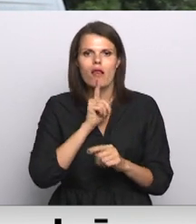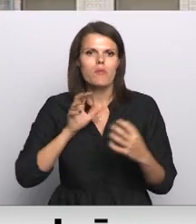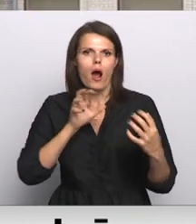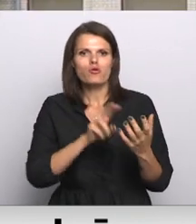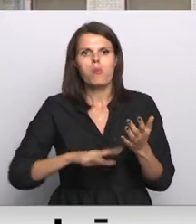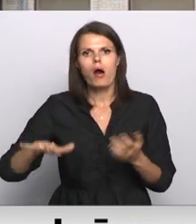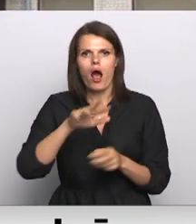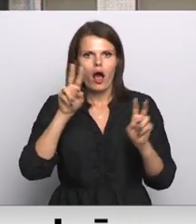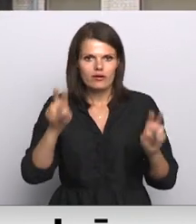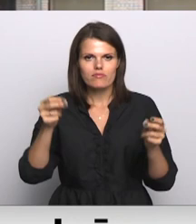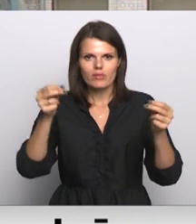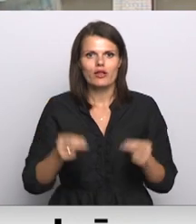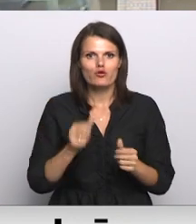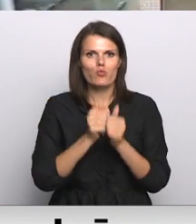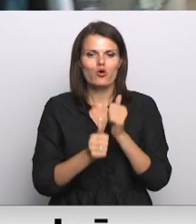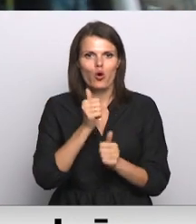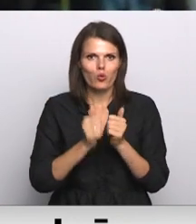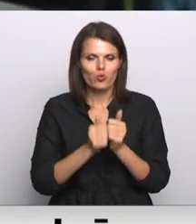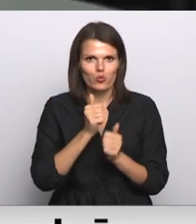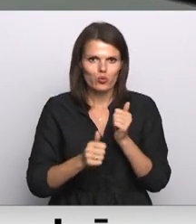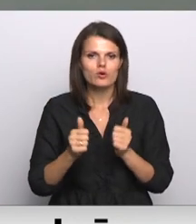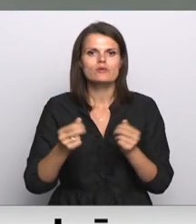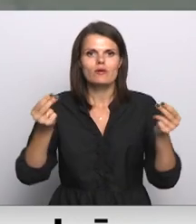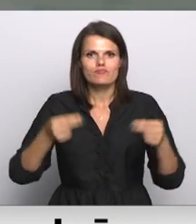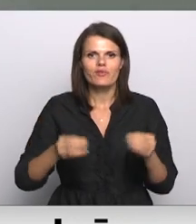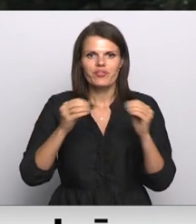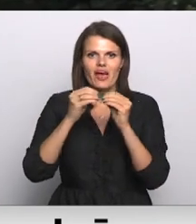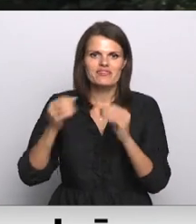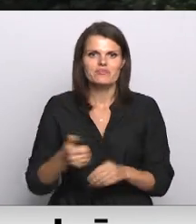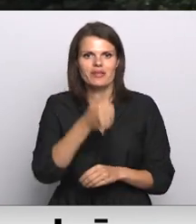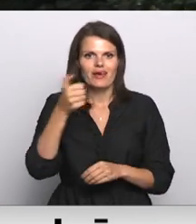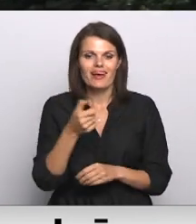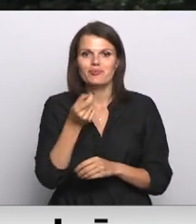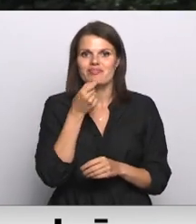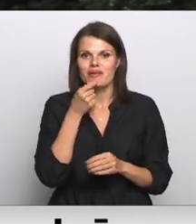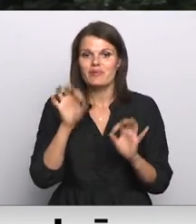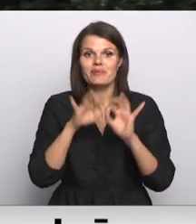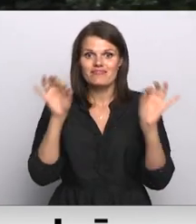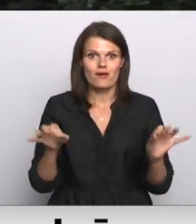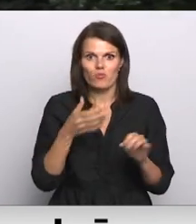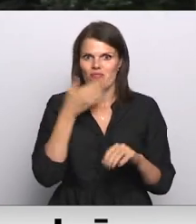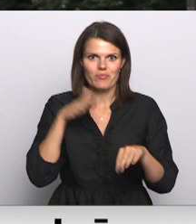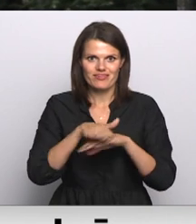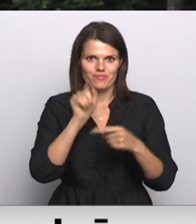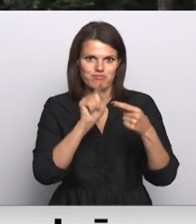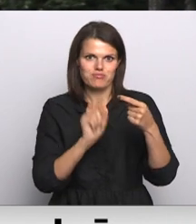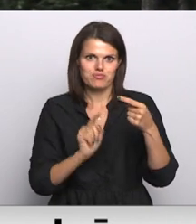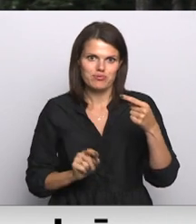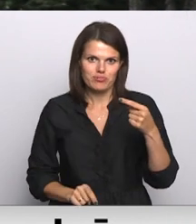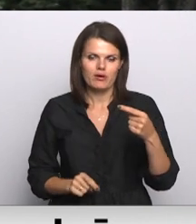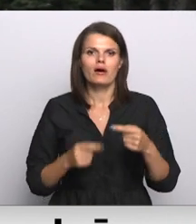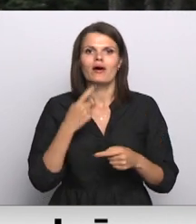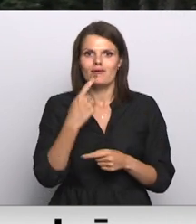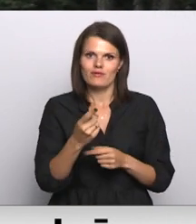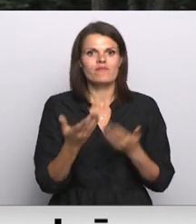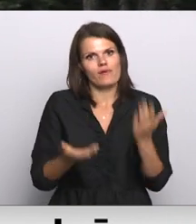autobusu parks, līguma konkursa kārtībā noslēgus uz desmit gadiem, vēl septembra sākumā pēc neizpildītajiem reisiem ogrē norādīja ziespējamo